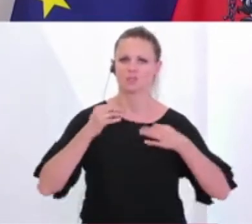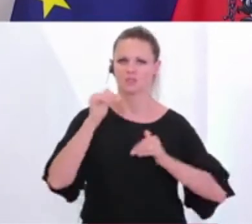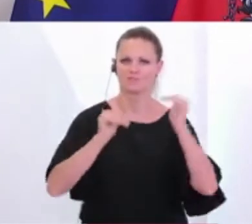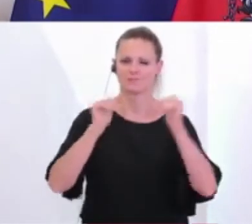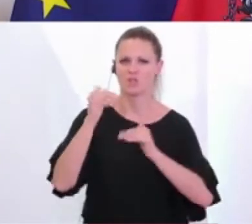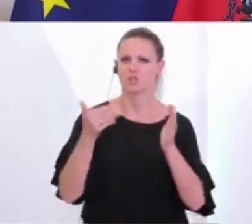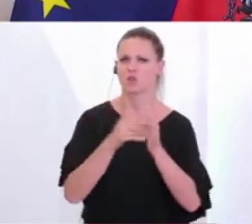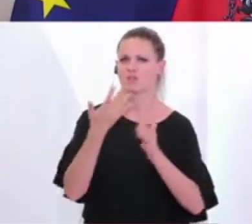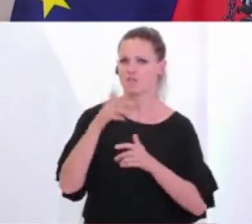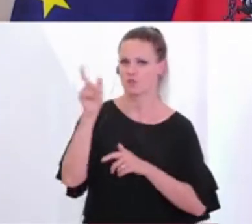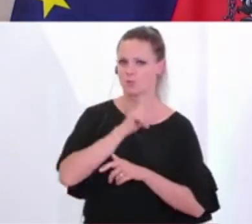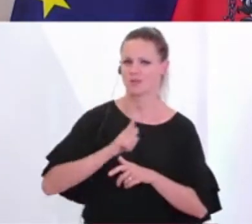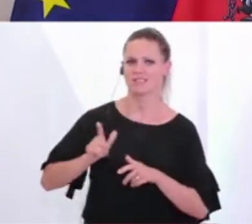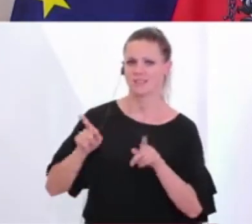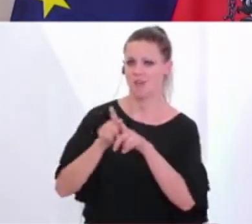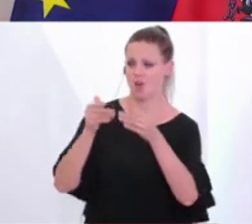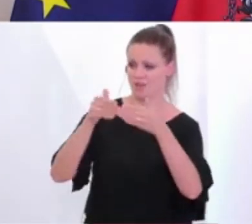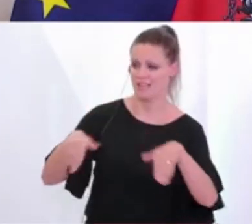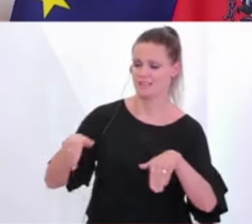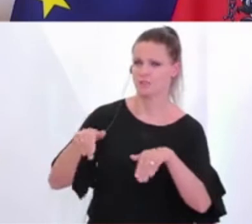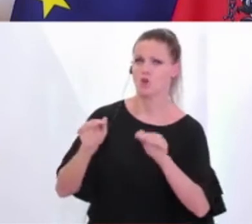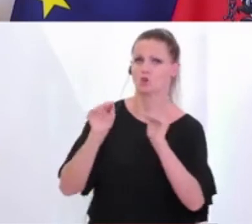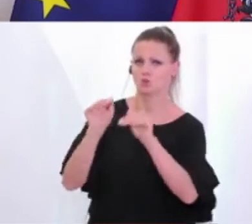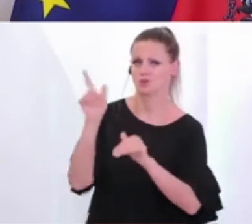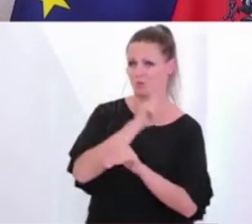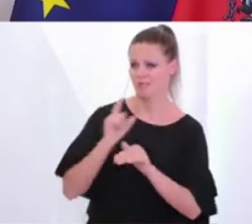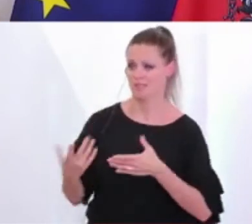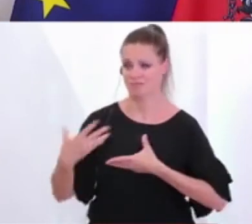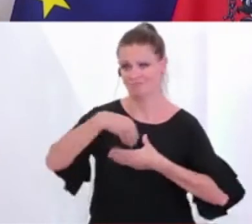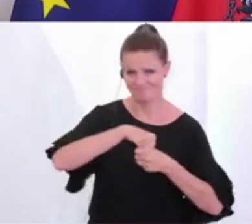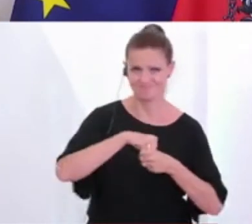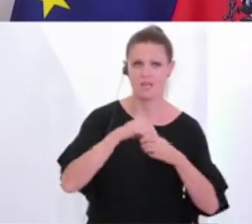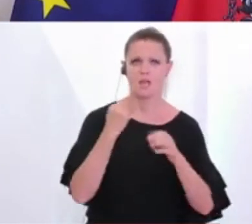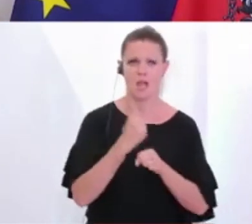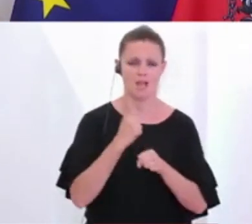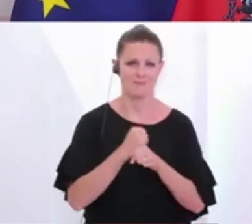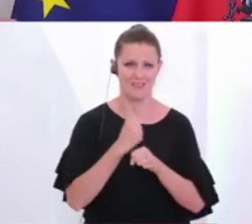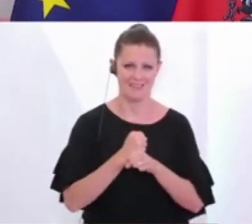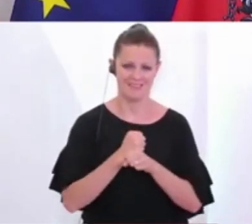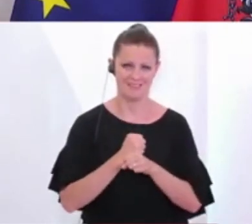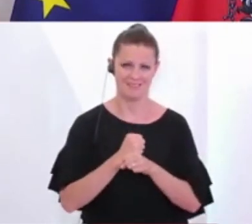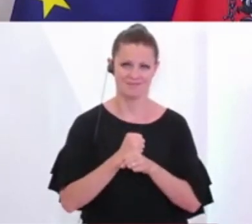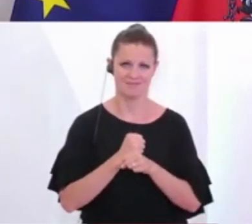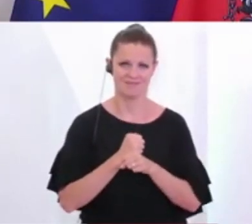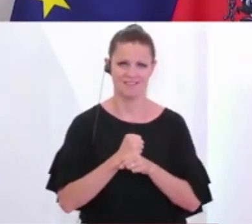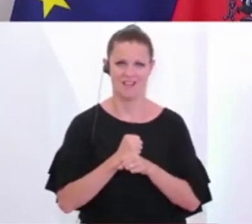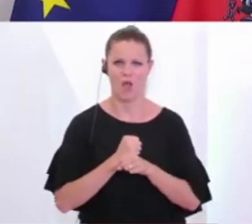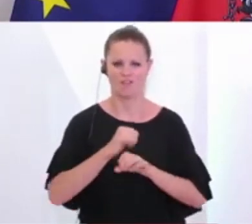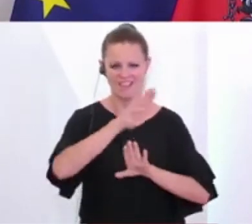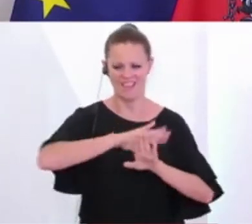Polizistinnen und Polizisten der Grenzschutzpolizei hinzuziehen werden, um eben auch durch im Hinterland